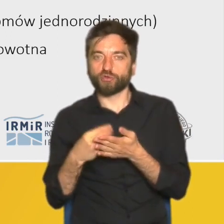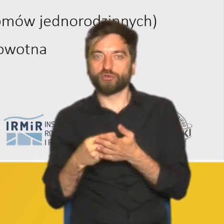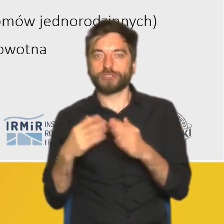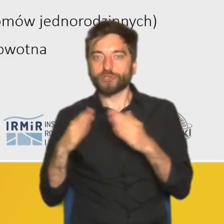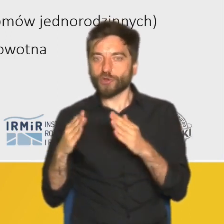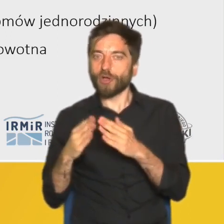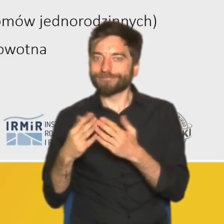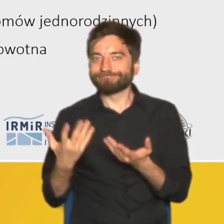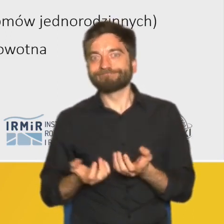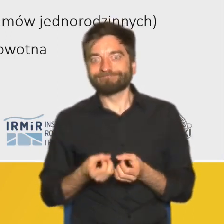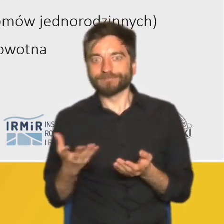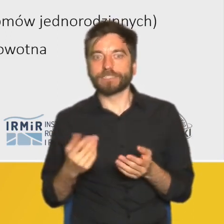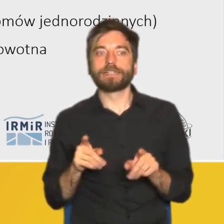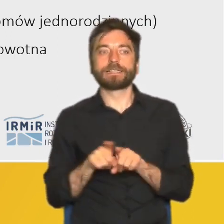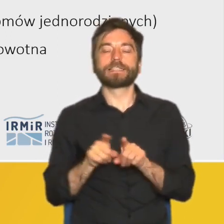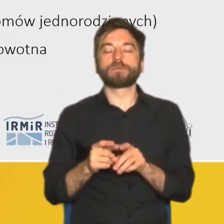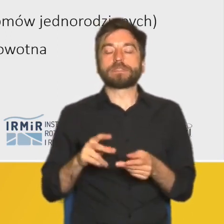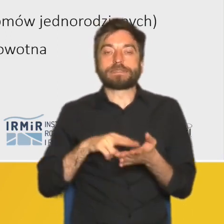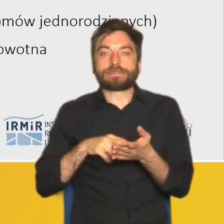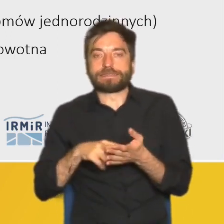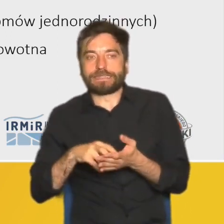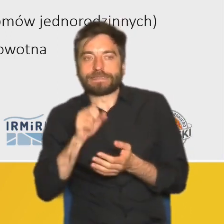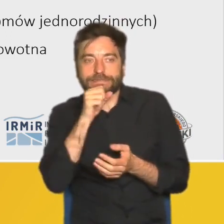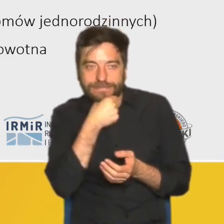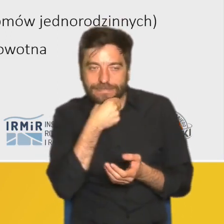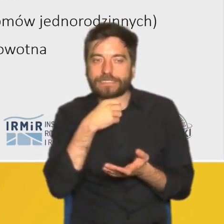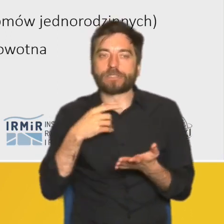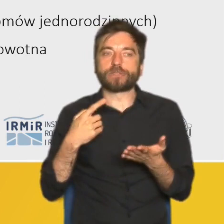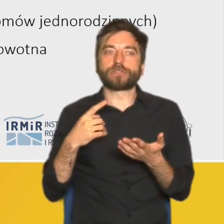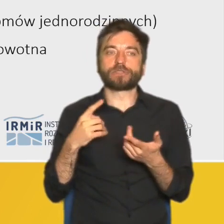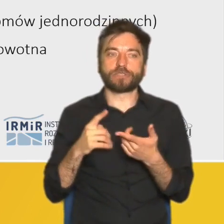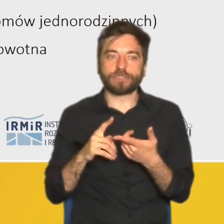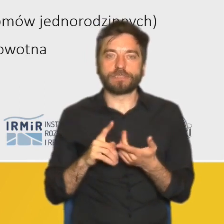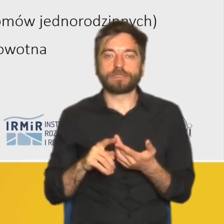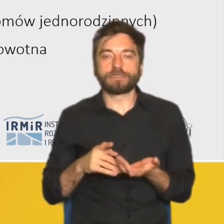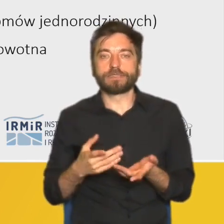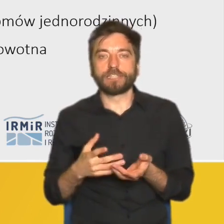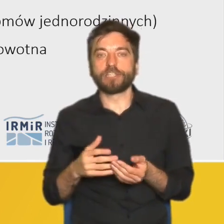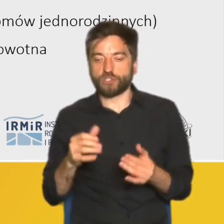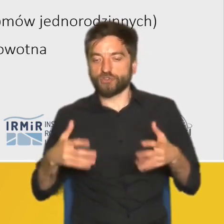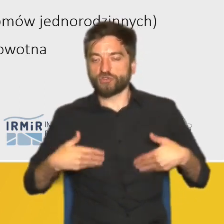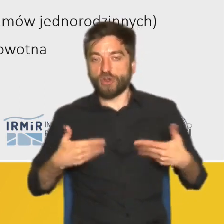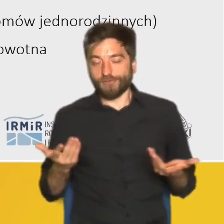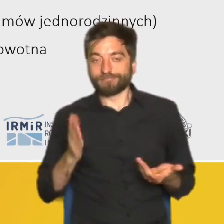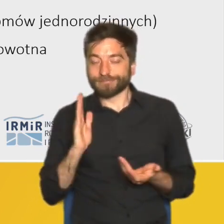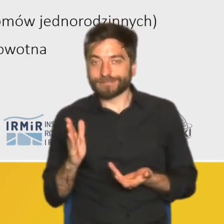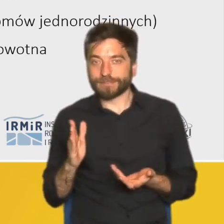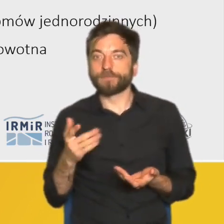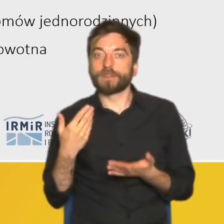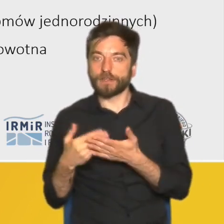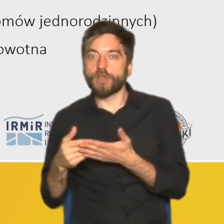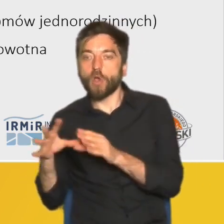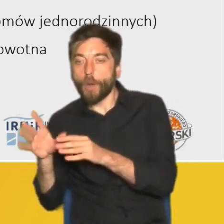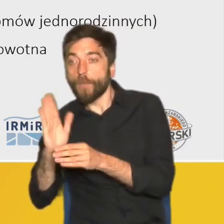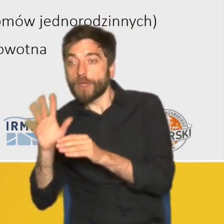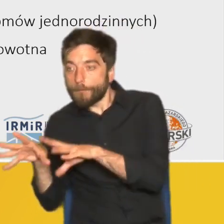obawy o starość i stan zdrowia. To jest w zasadzie jedyny czynnik, jaki podnosili nasi rozmówcy jako potencjalną przyczynę powrotu do